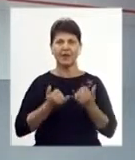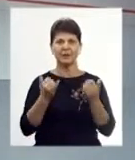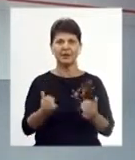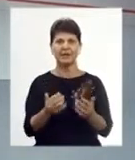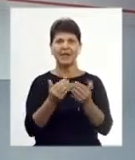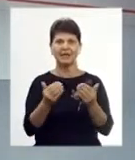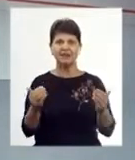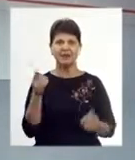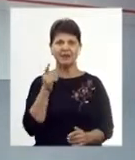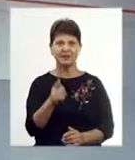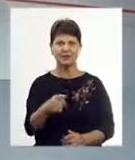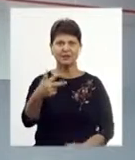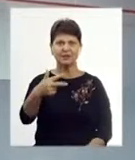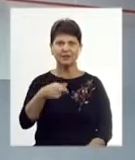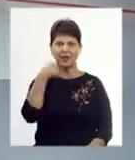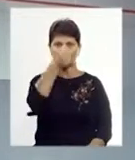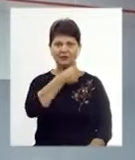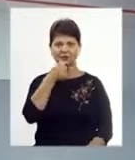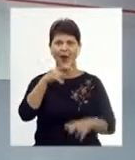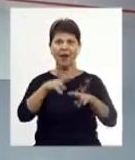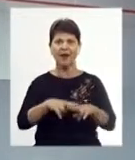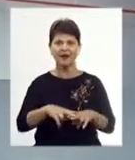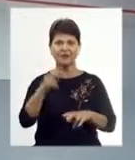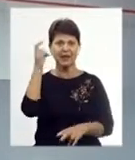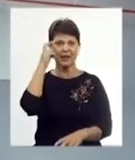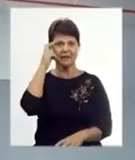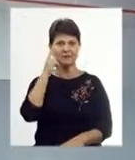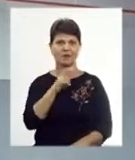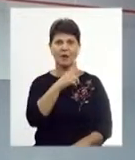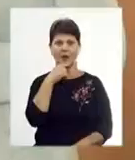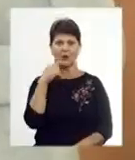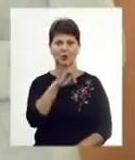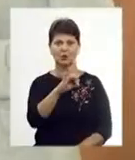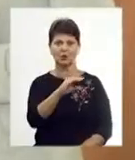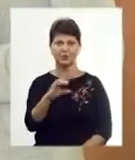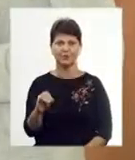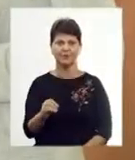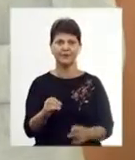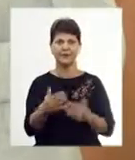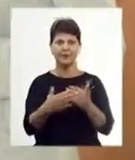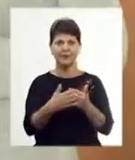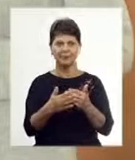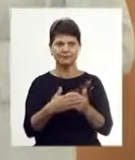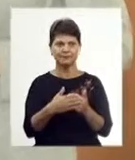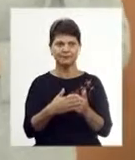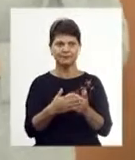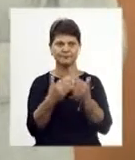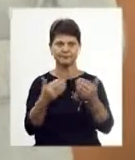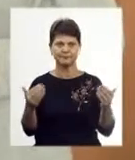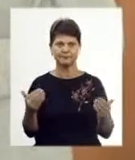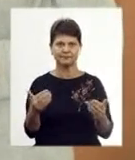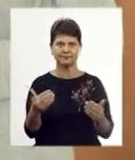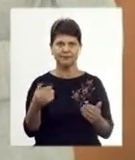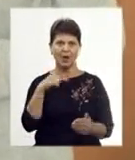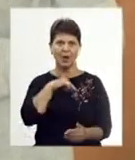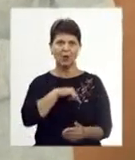експозиції 1030-й річниці хрещення Київської Русі. Близько 20 антимінців представлено на виставці